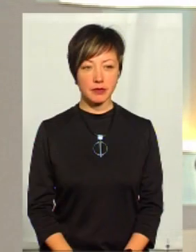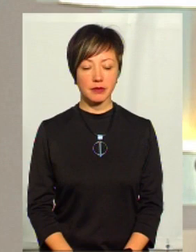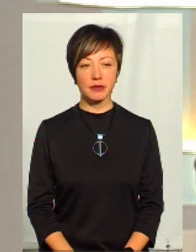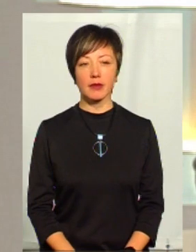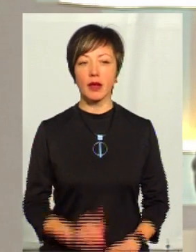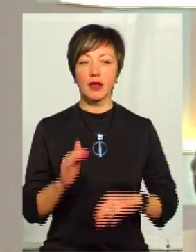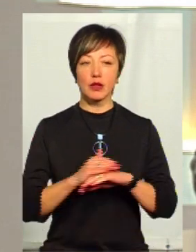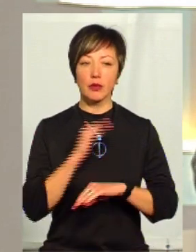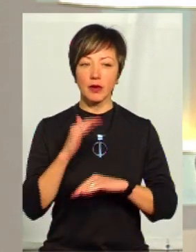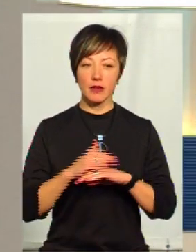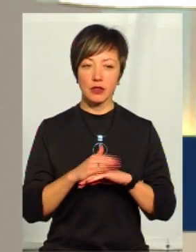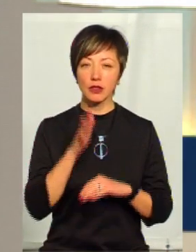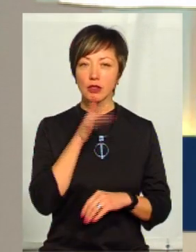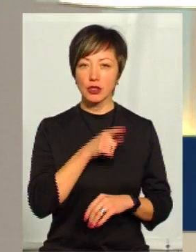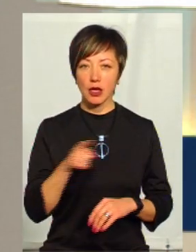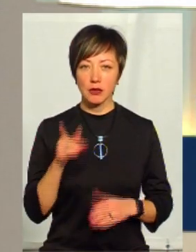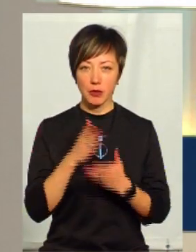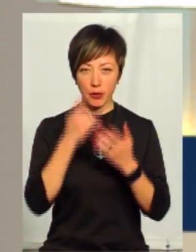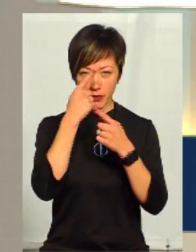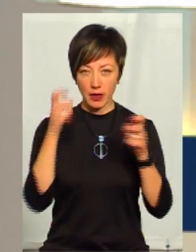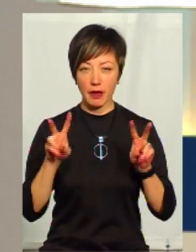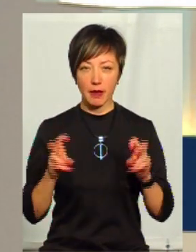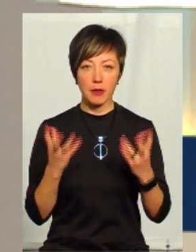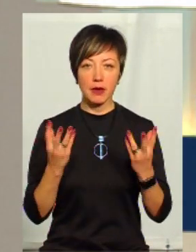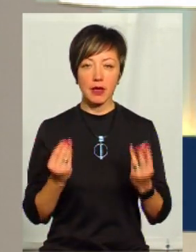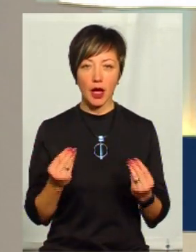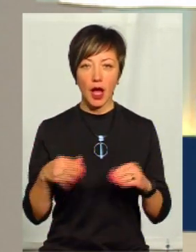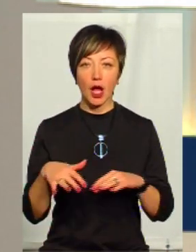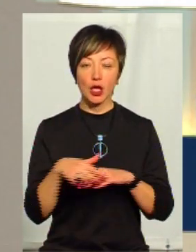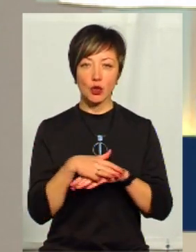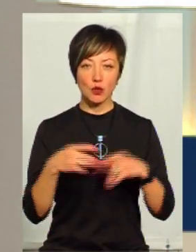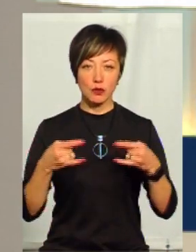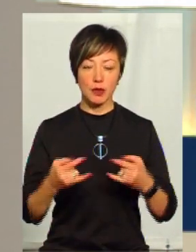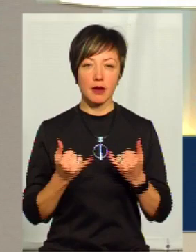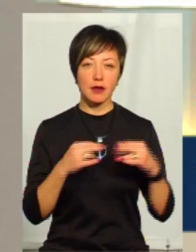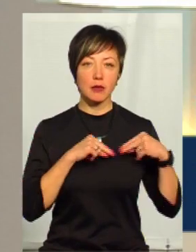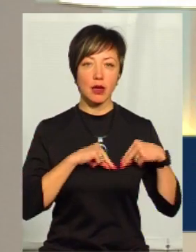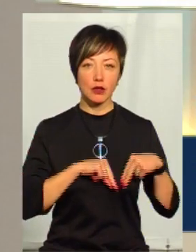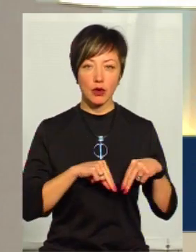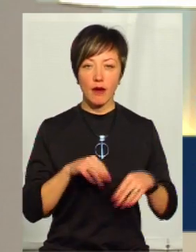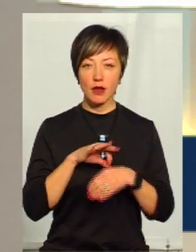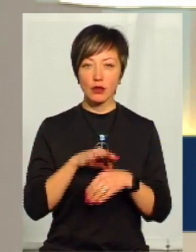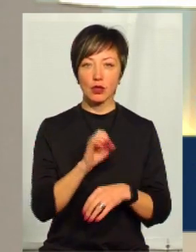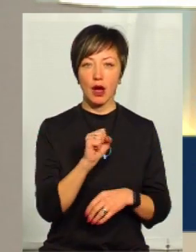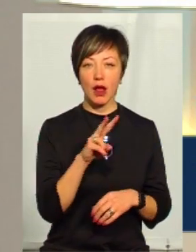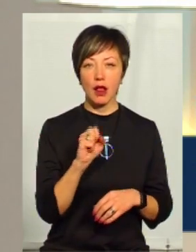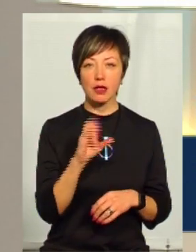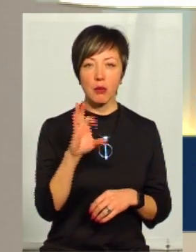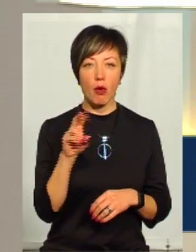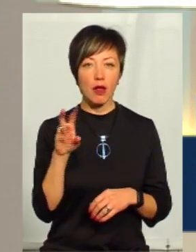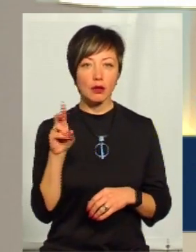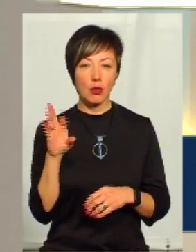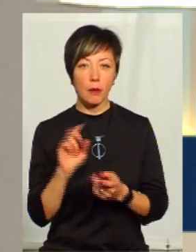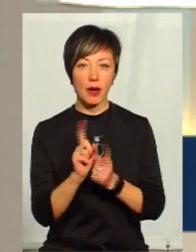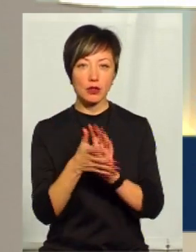Добрий вечір. Час прямого ефіру теми дня на Суспільному. У студії для вас працює ведуча Алла Самойленко,